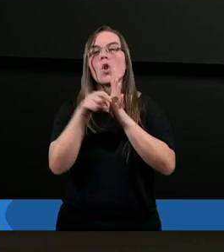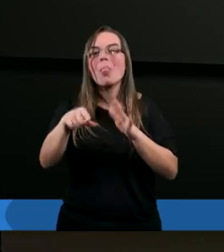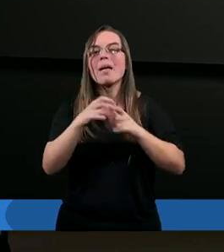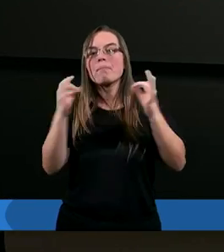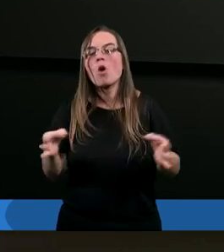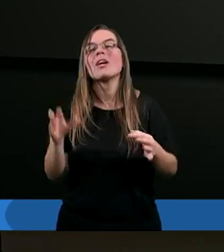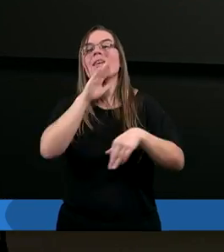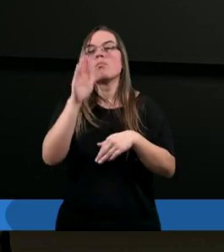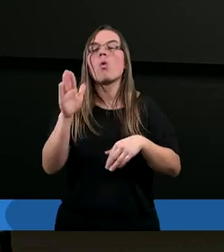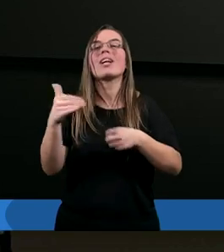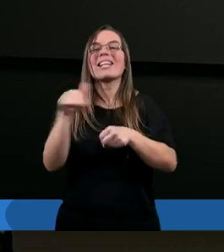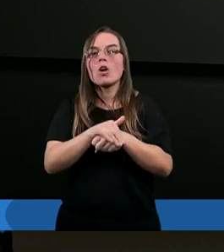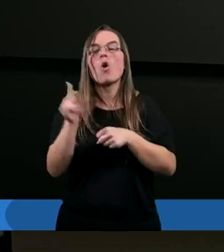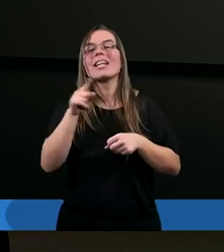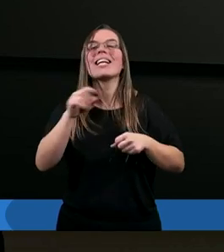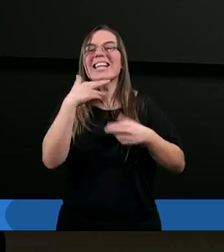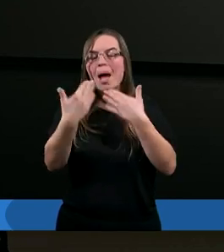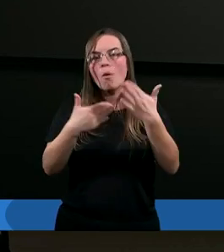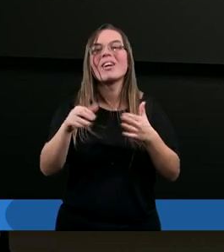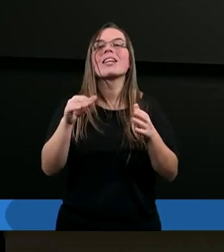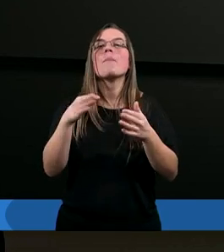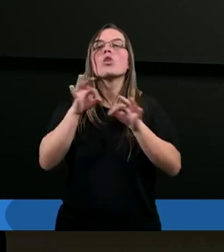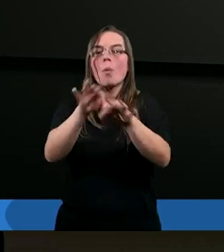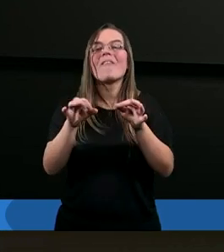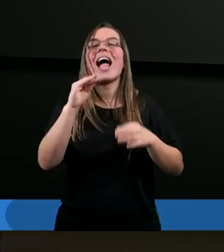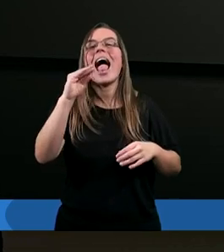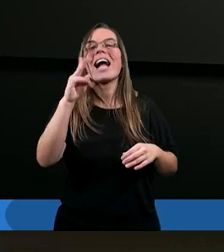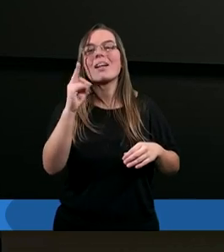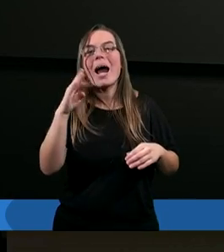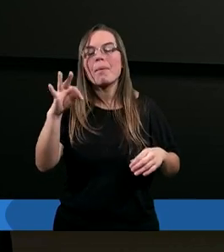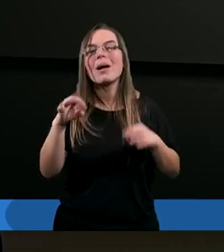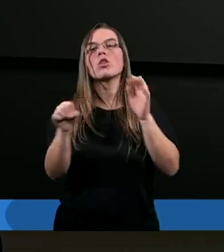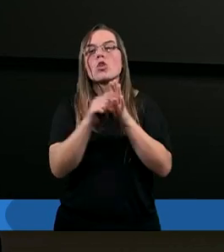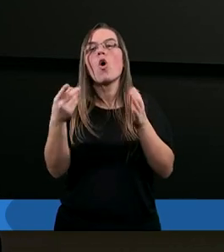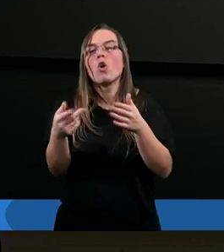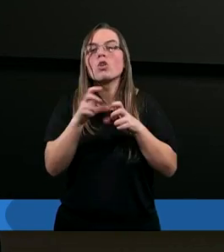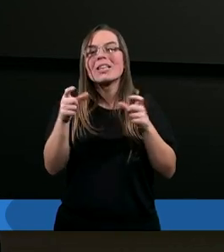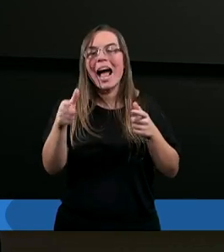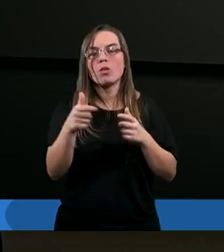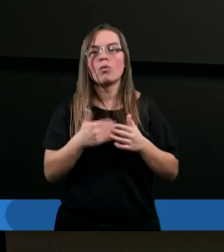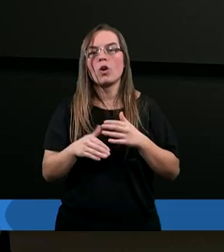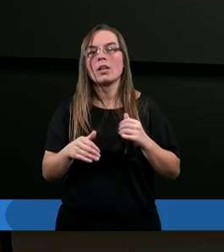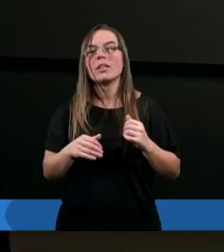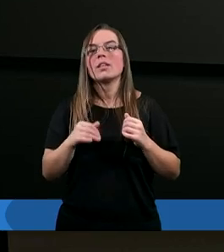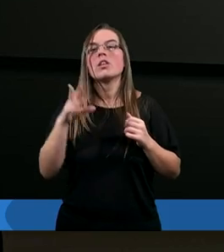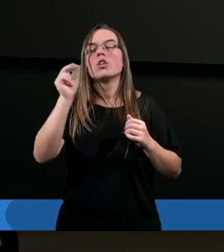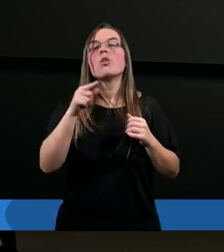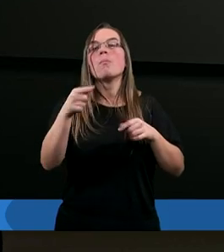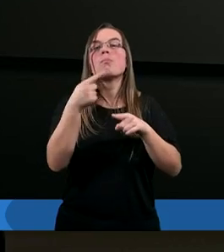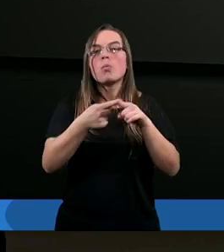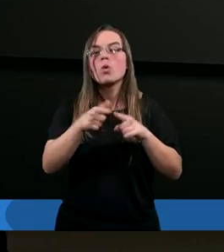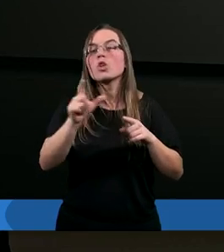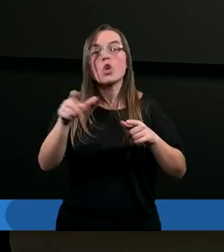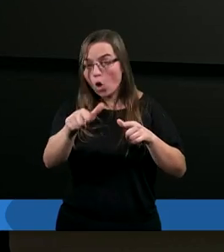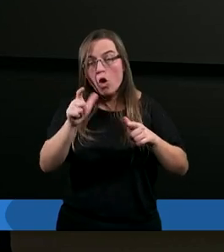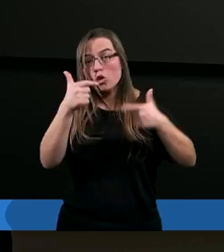i Bóg zgodnie z zapowiedziami doprowadzi eksperyment grzechu i cierpienia do końca ale dopóki to się nie